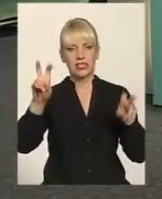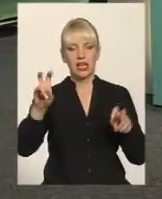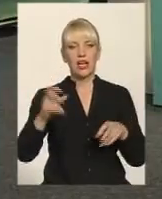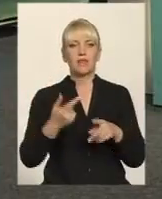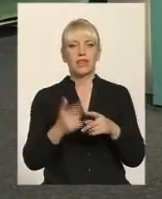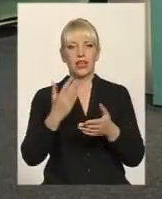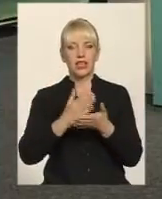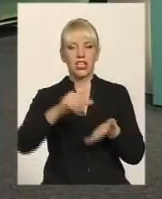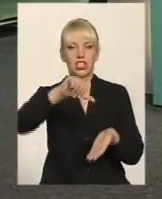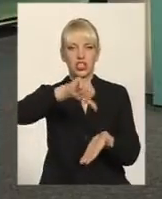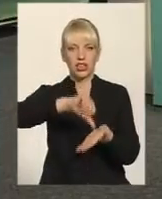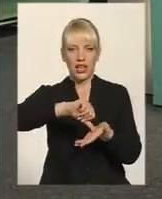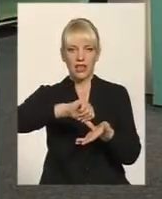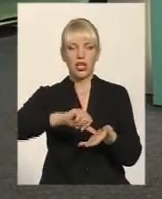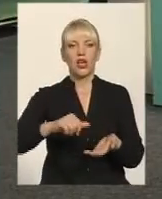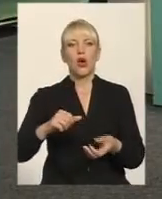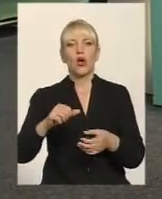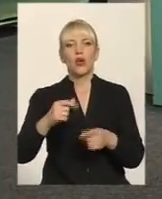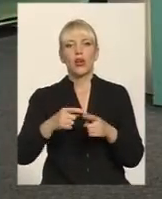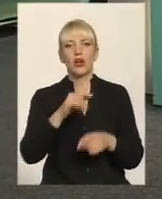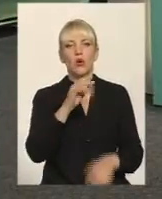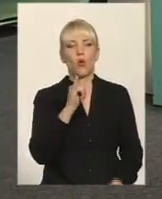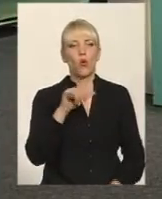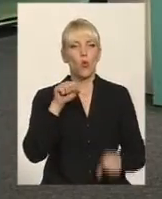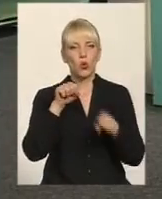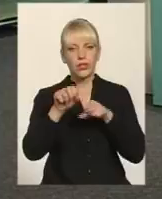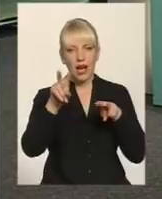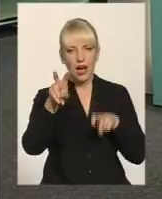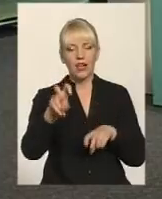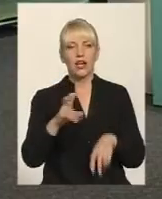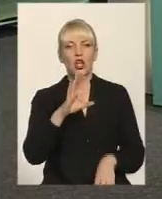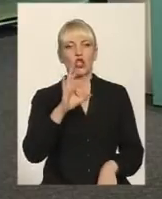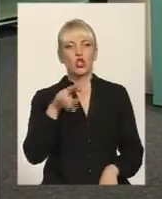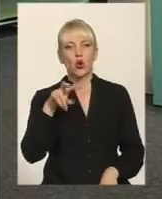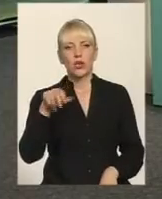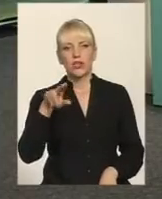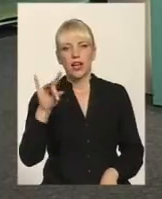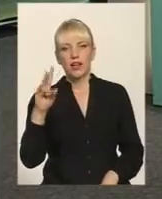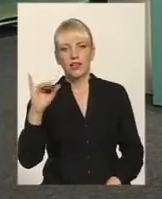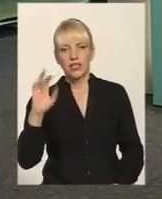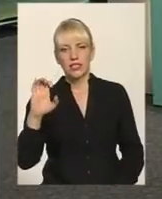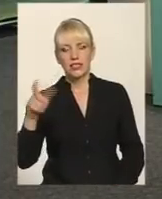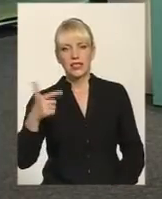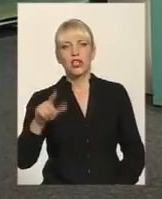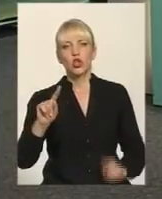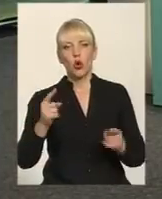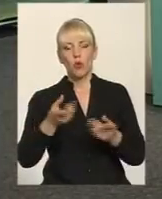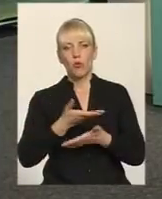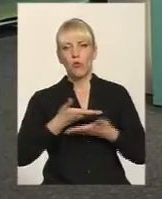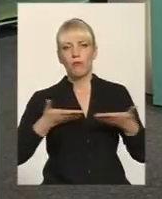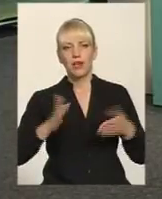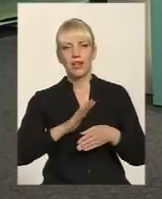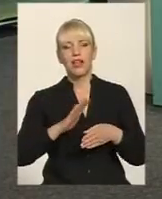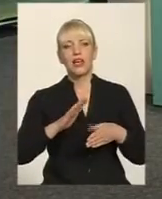є члени партії «Удар», є члени партії «Солідарність», є багато безпартійних, зараз з'являються інші нові партії. Тому ми, не